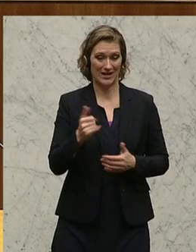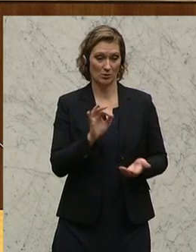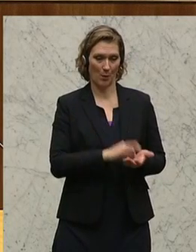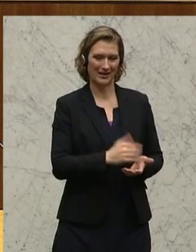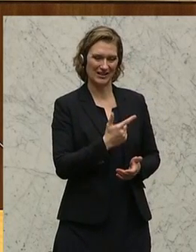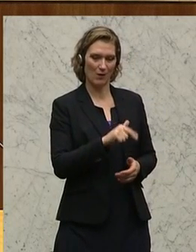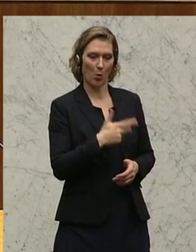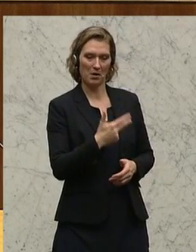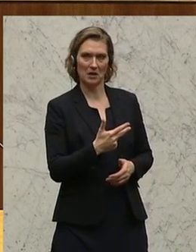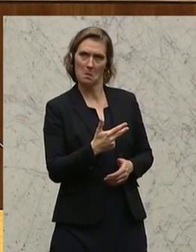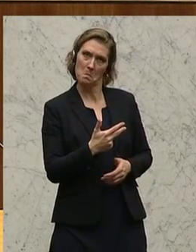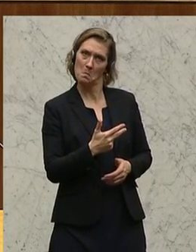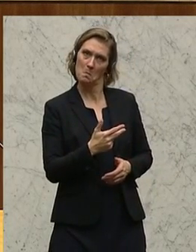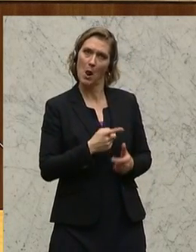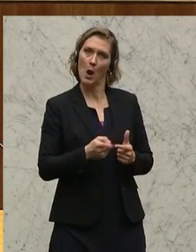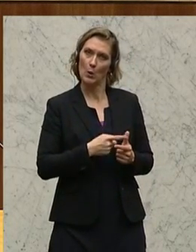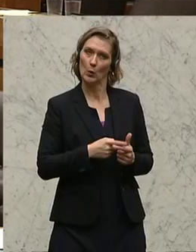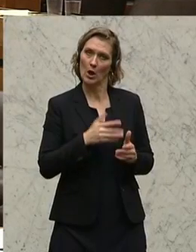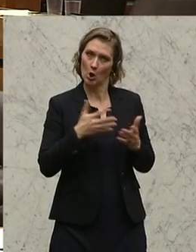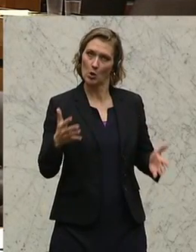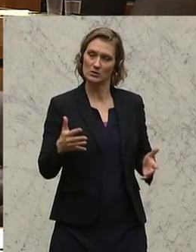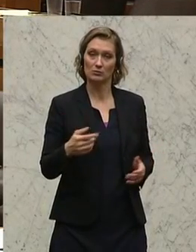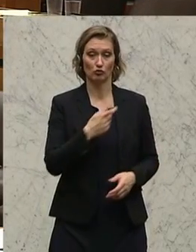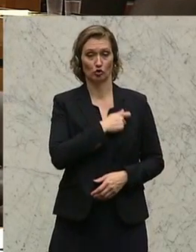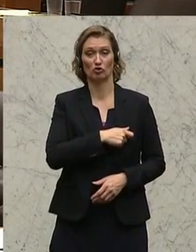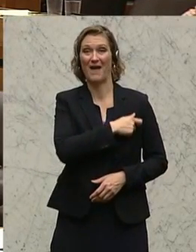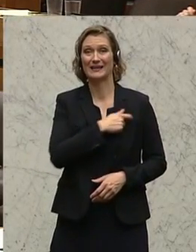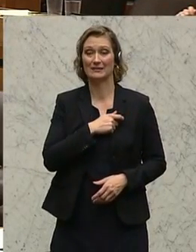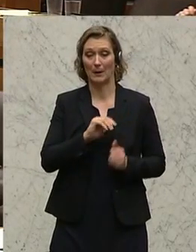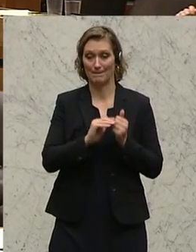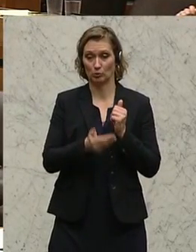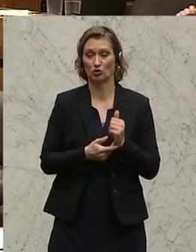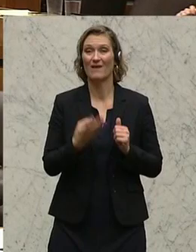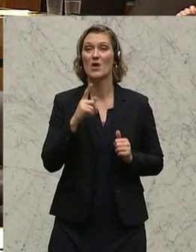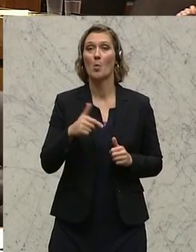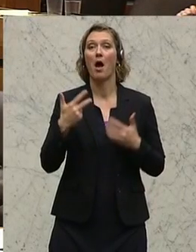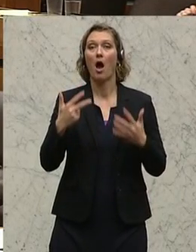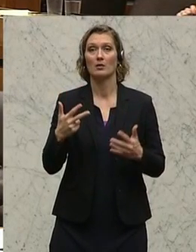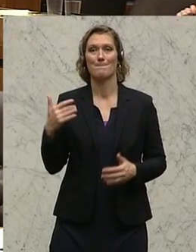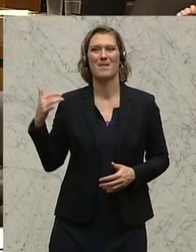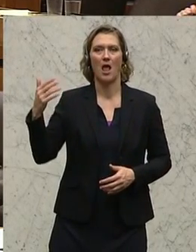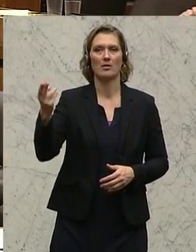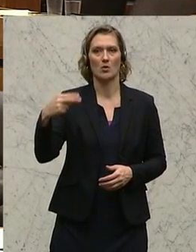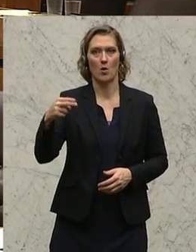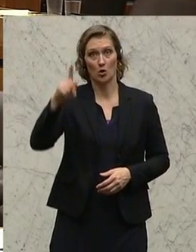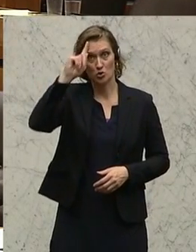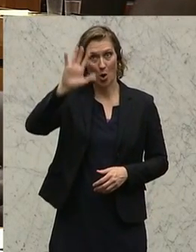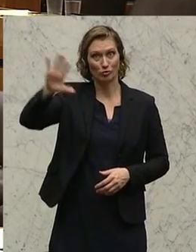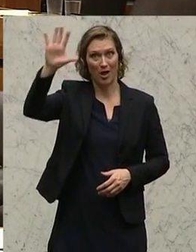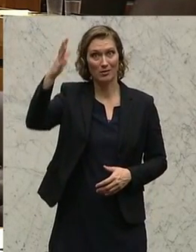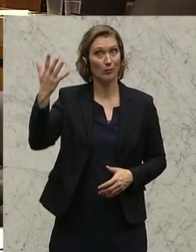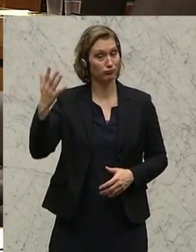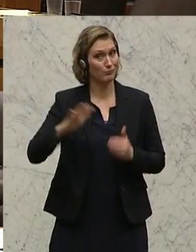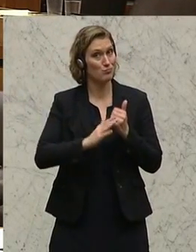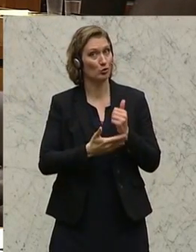,3. Das ist jetzt keine unerhebliche Lücke. Die Schweiz hat ein Budget von 4,8 Milliarden Euro und die Deutschen ein